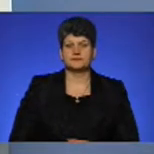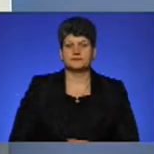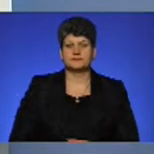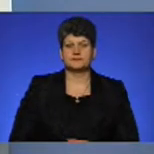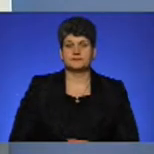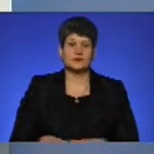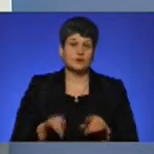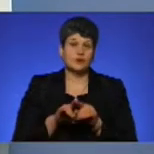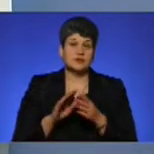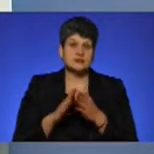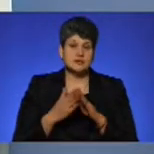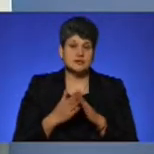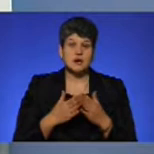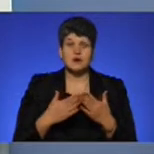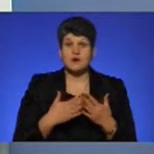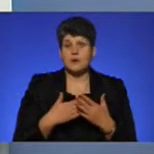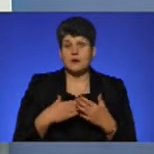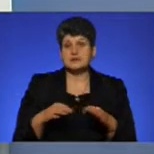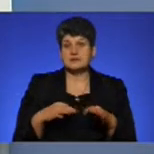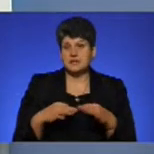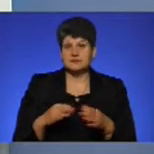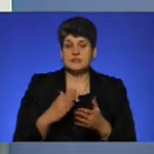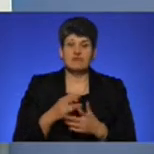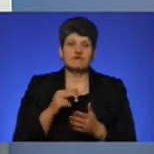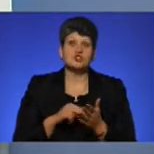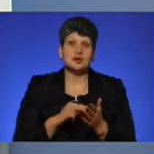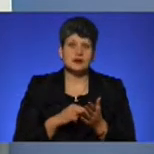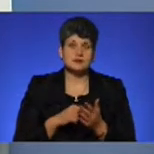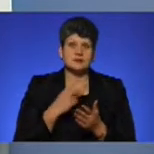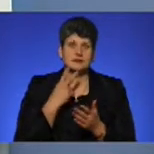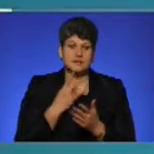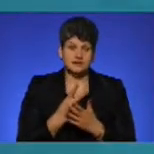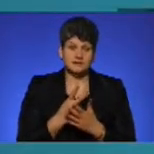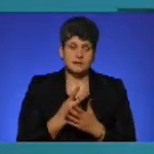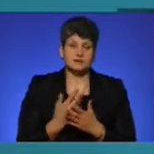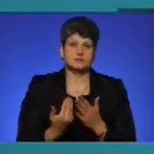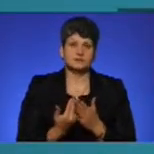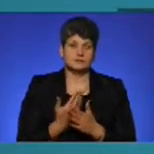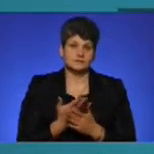Схожа ситуація з громадським транспортом склалась і в Чаркасах, тому дивимо сюжет наших колег.